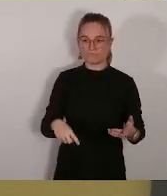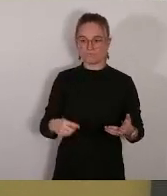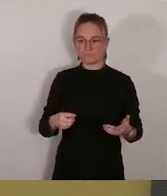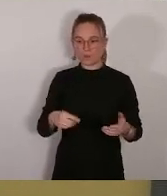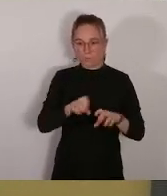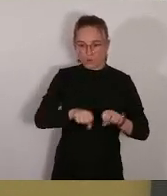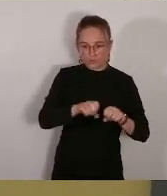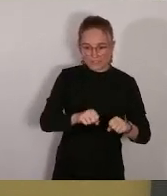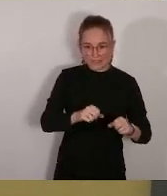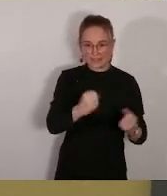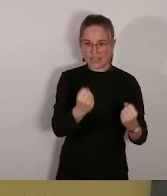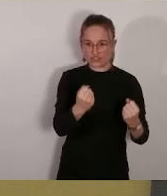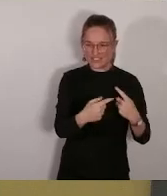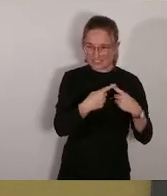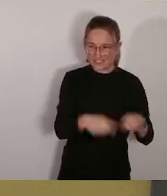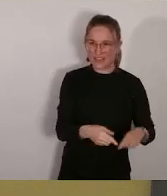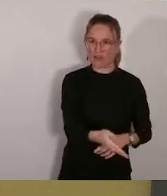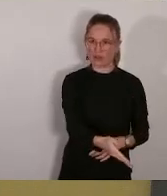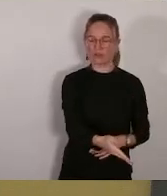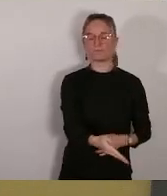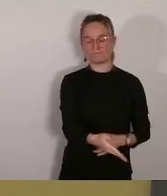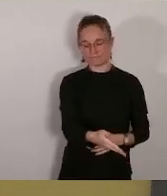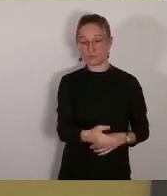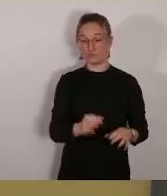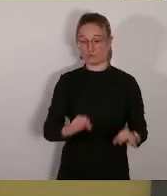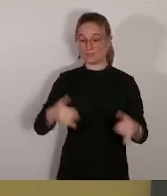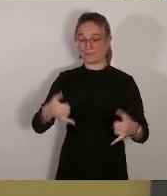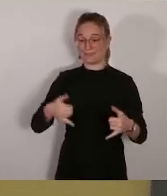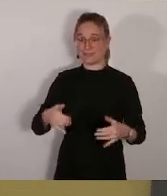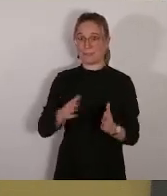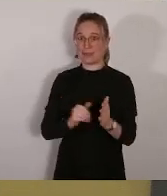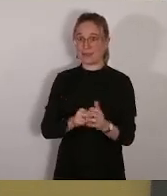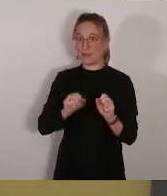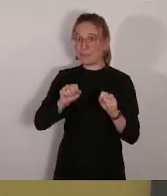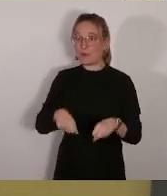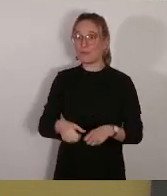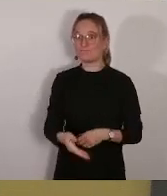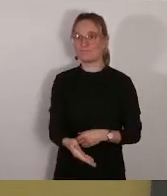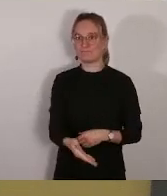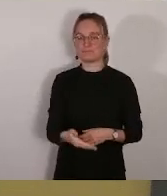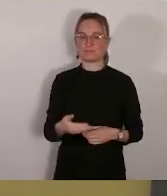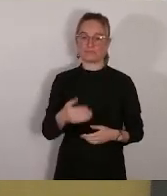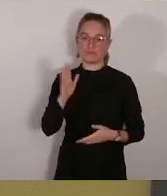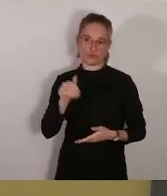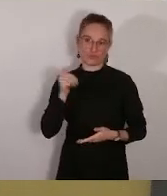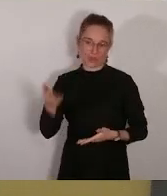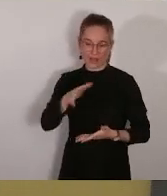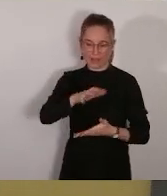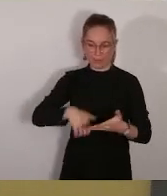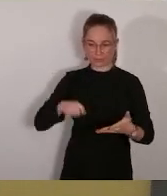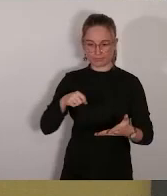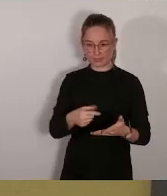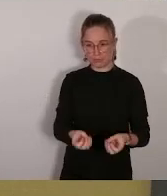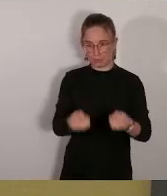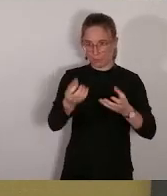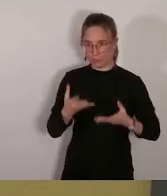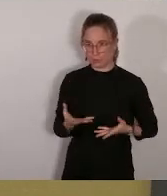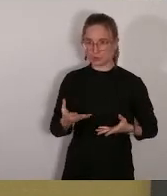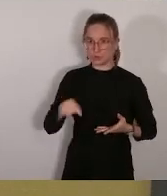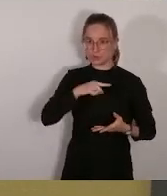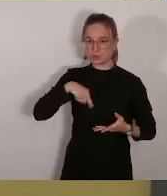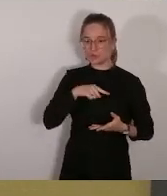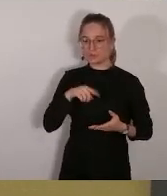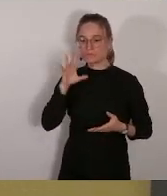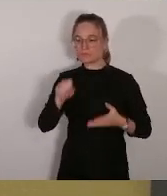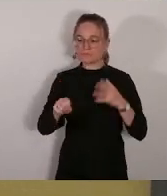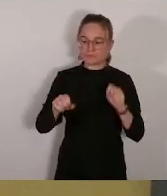possible de le faire en partie à Marseille. Et ce rapport propose d'identifier des zones où on pourrait implanter de nouvelles